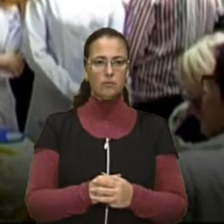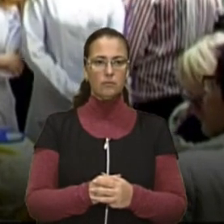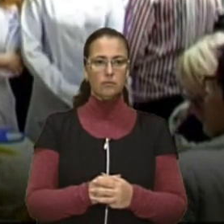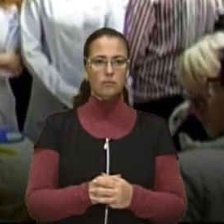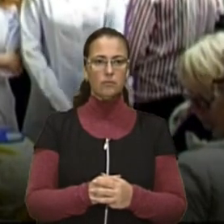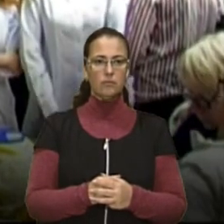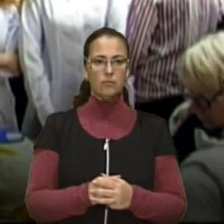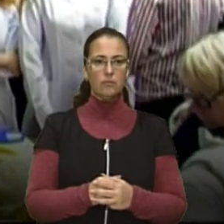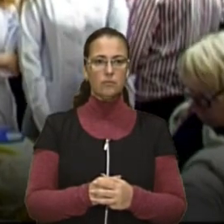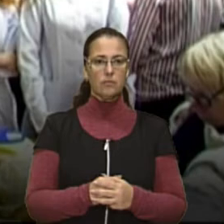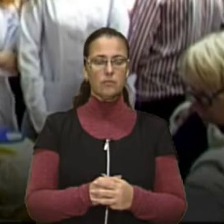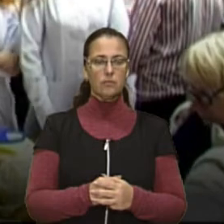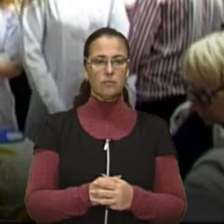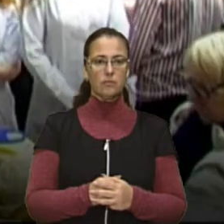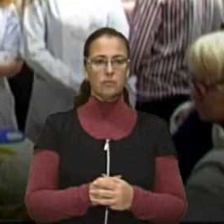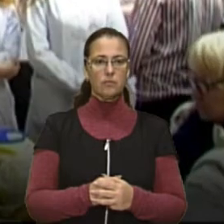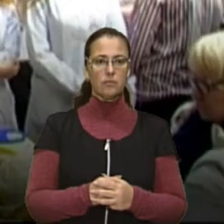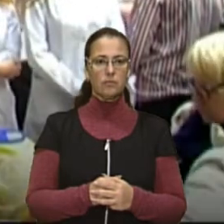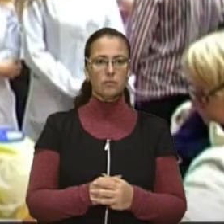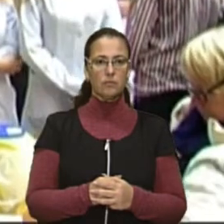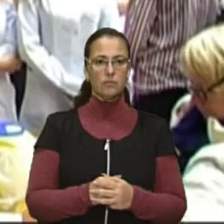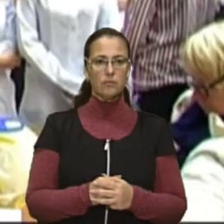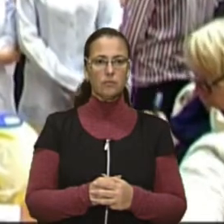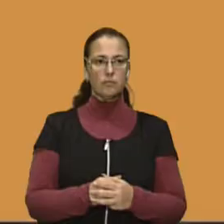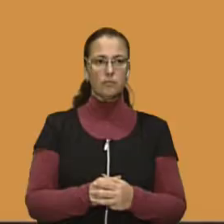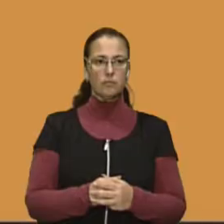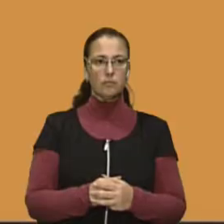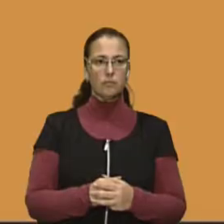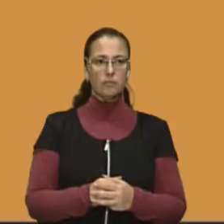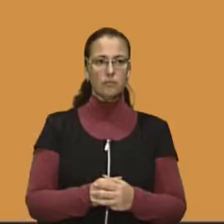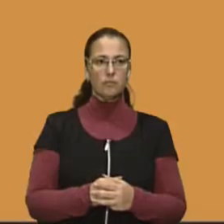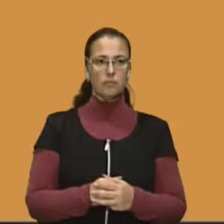цукровий діабет, повинні проходити профілактичні огляди раз в рік.